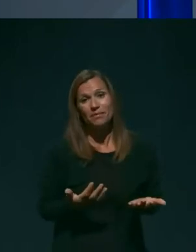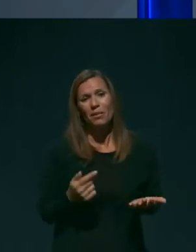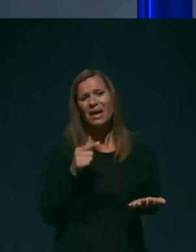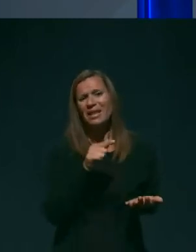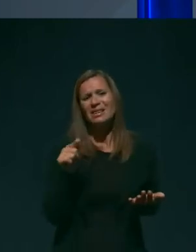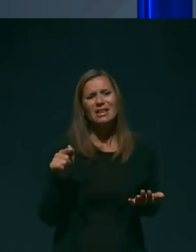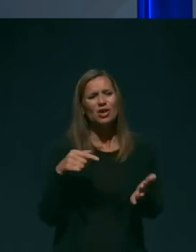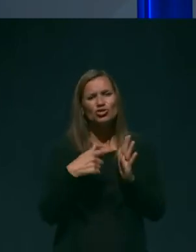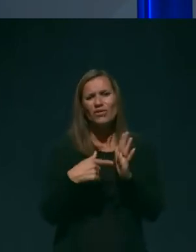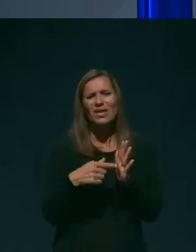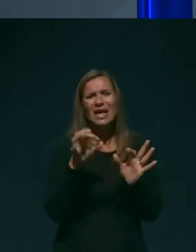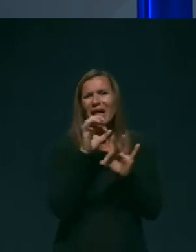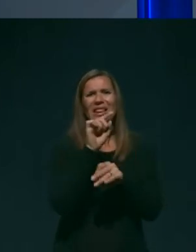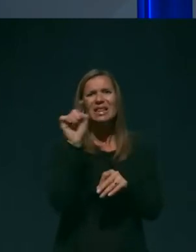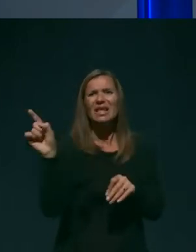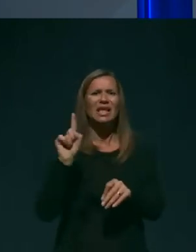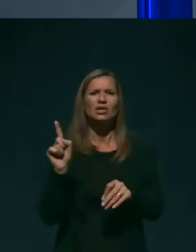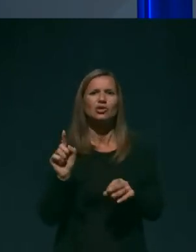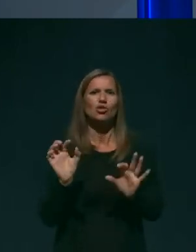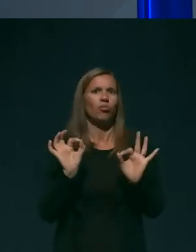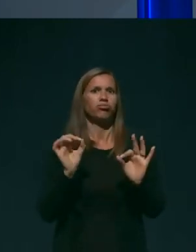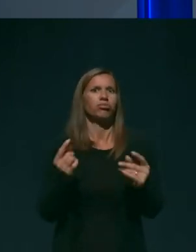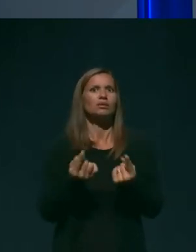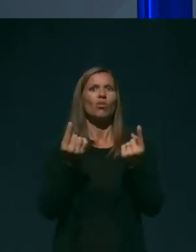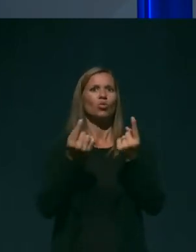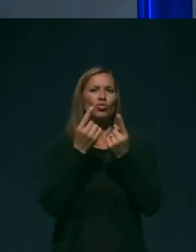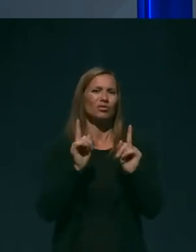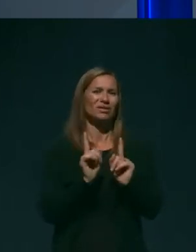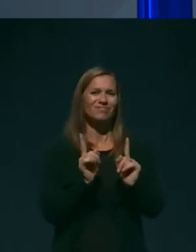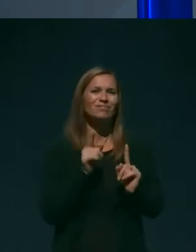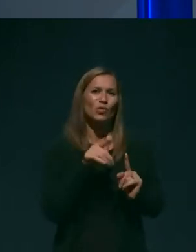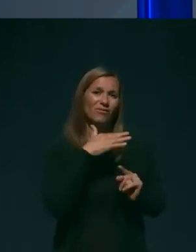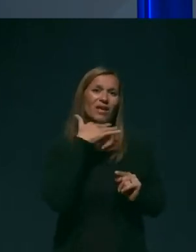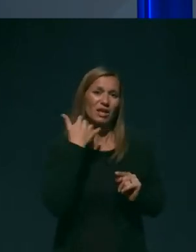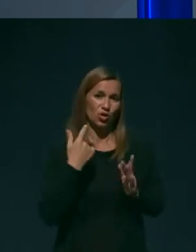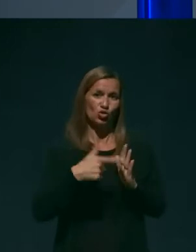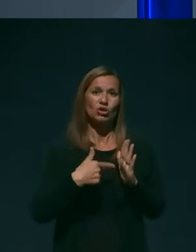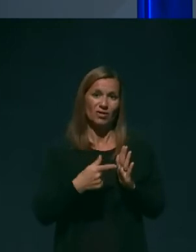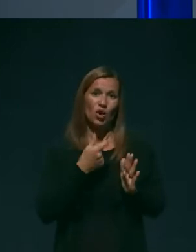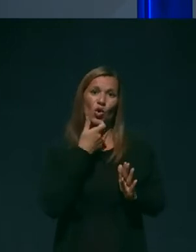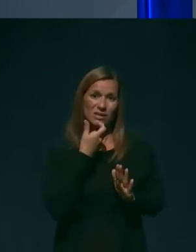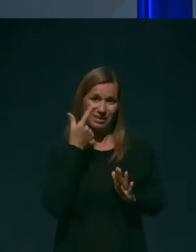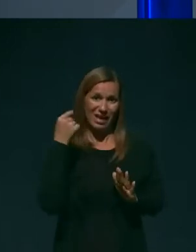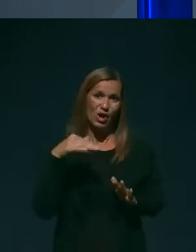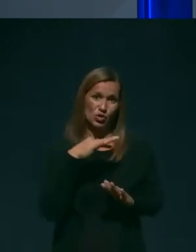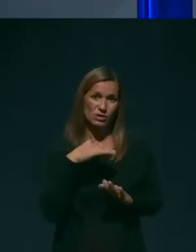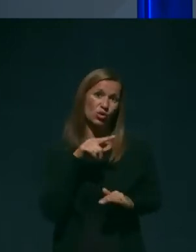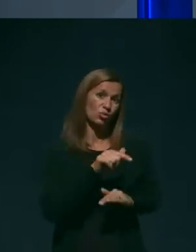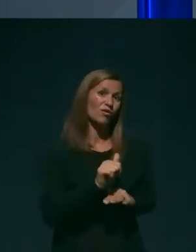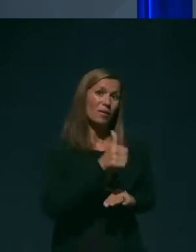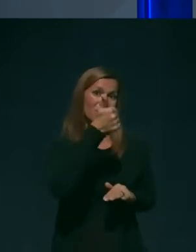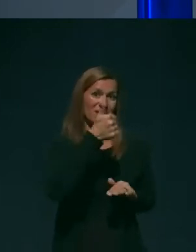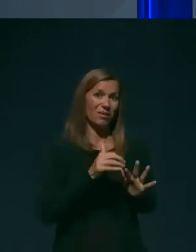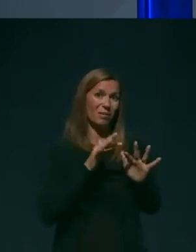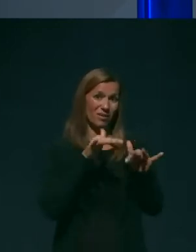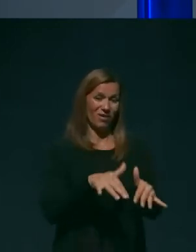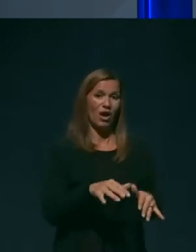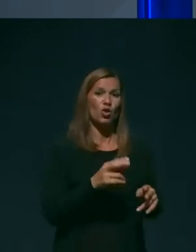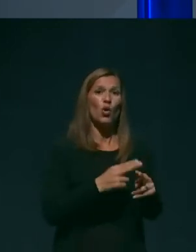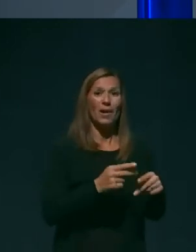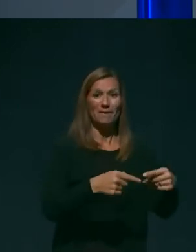nikjer niso spodbudne. Gre za veliko število starostnikov, ki je v tem prvem valu epidemije COVID